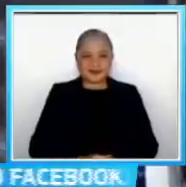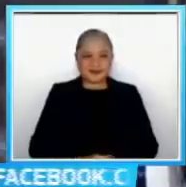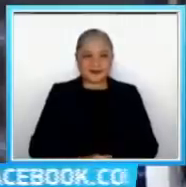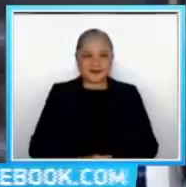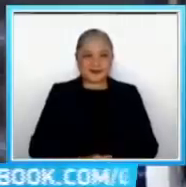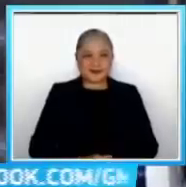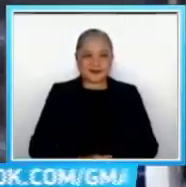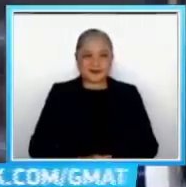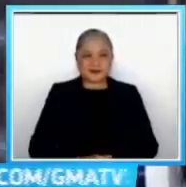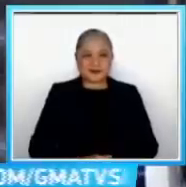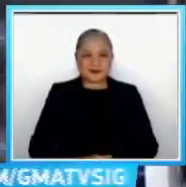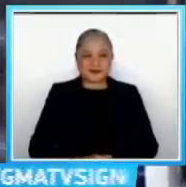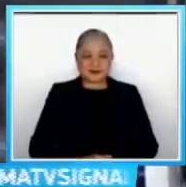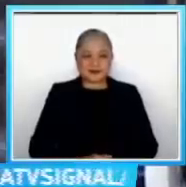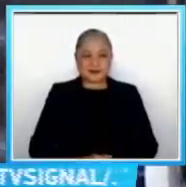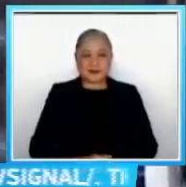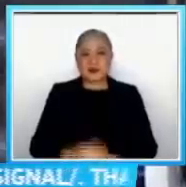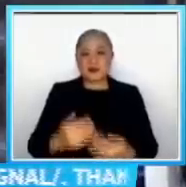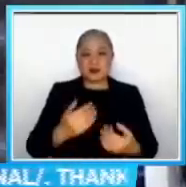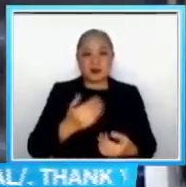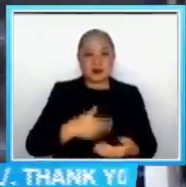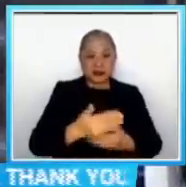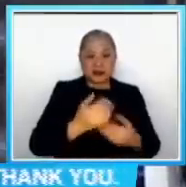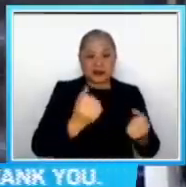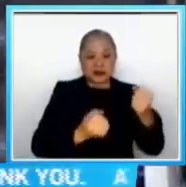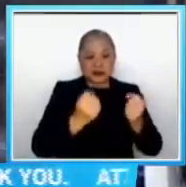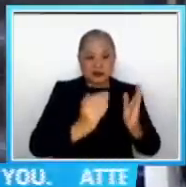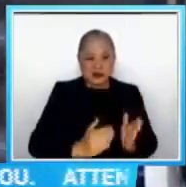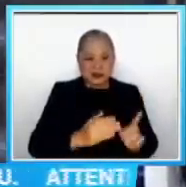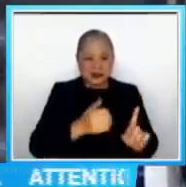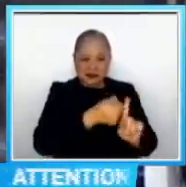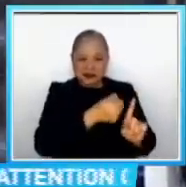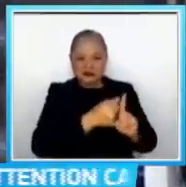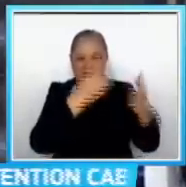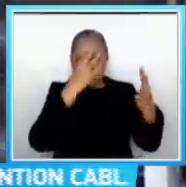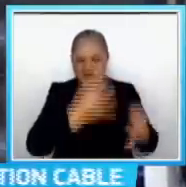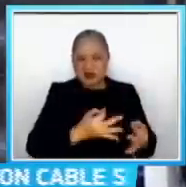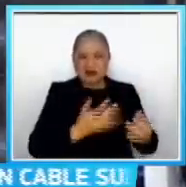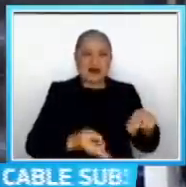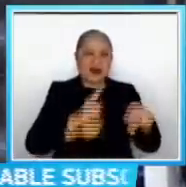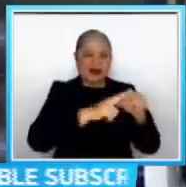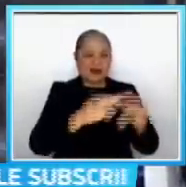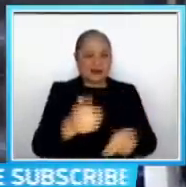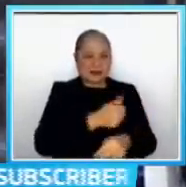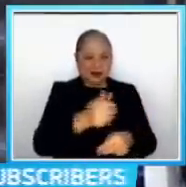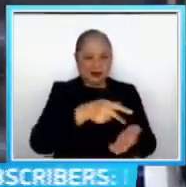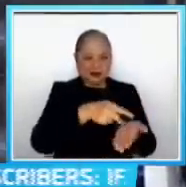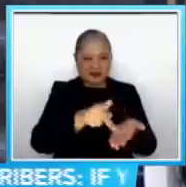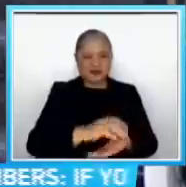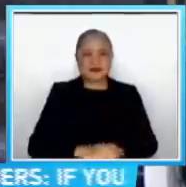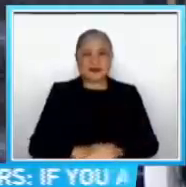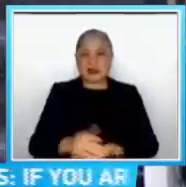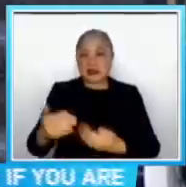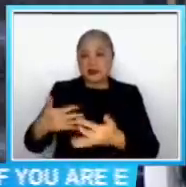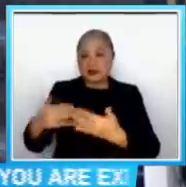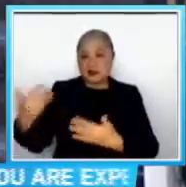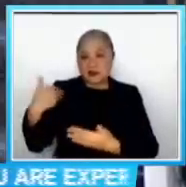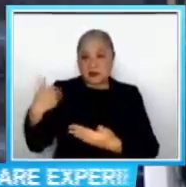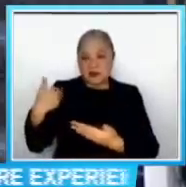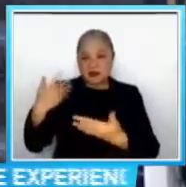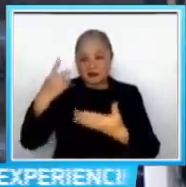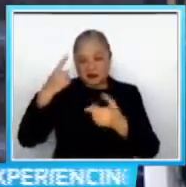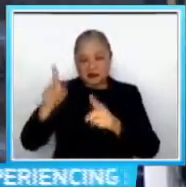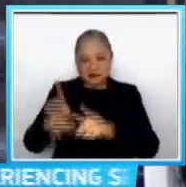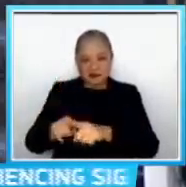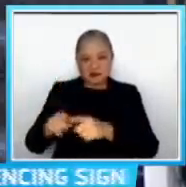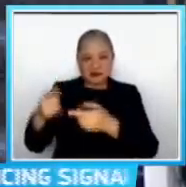Nagsarili na ang ilang choper na magtaas pasahe ngayong hindi pa na didesisyonan ng hiling nilang gawing 10 piso ang minimum na pasahe sa gita ng seri ng oil